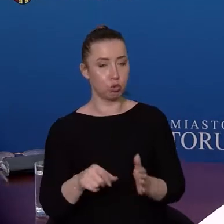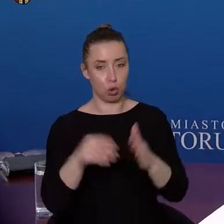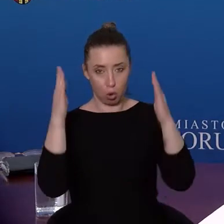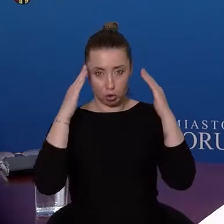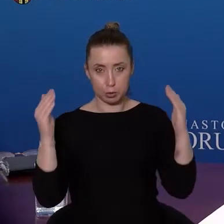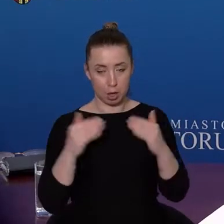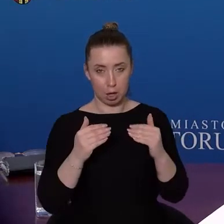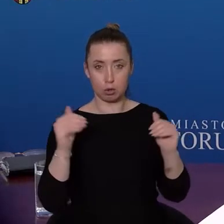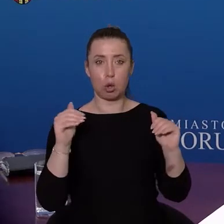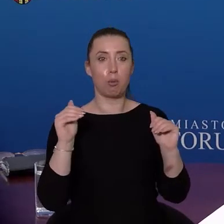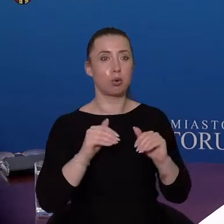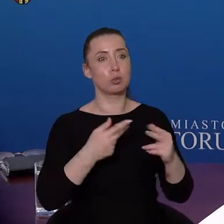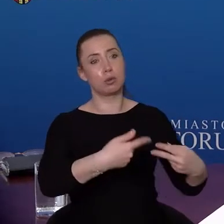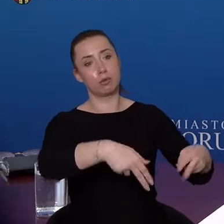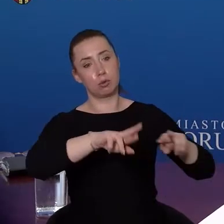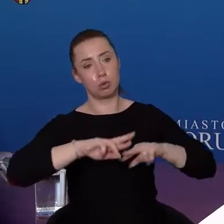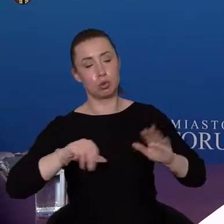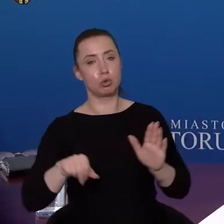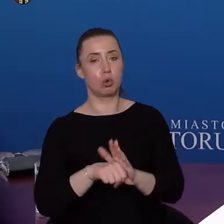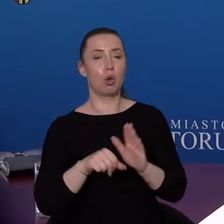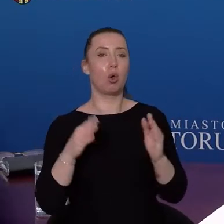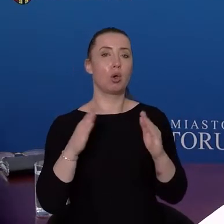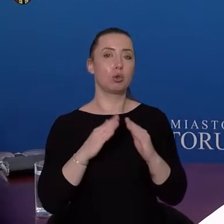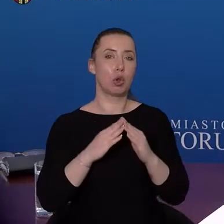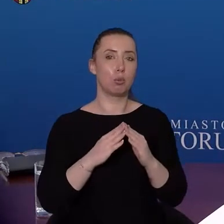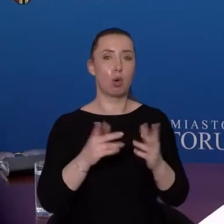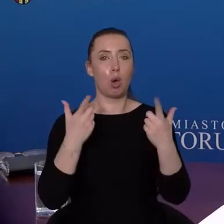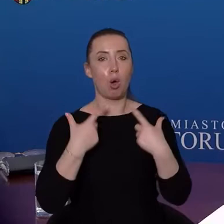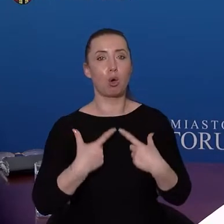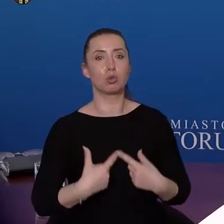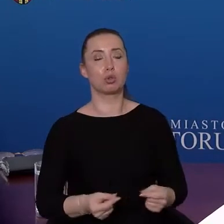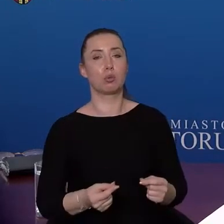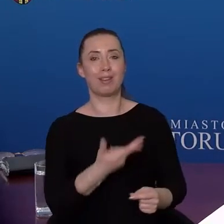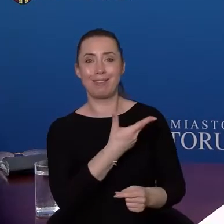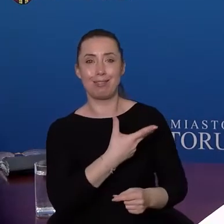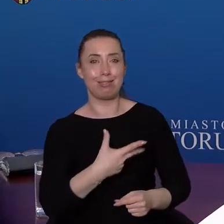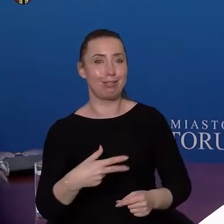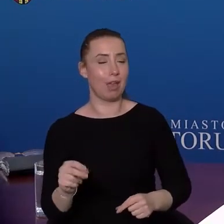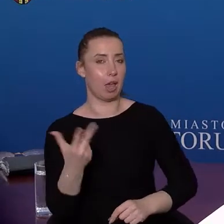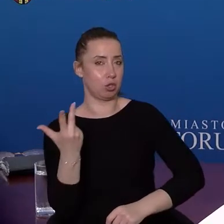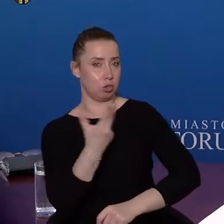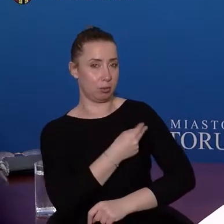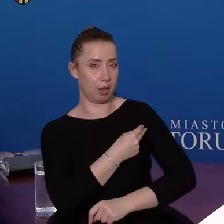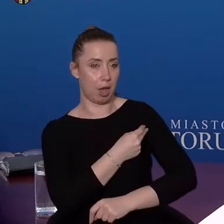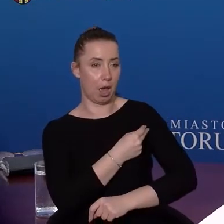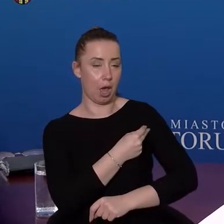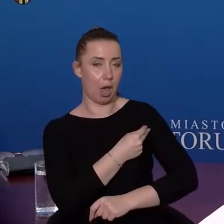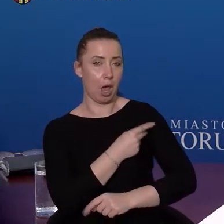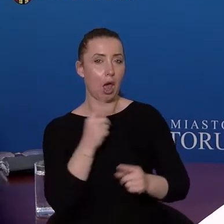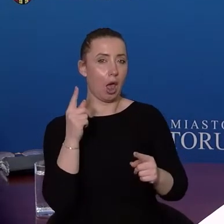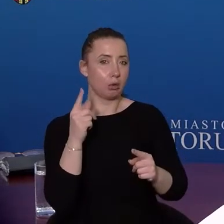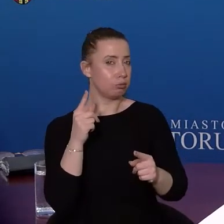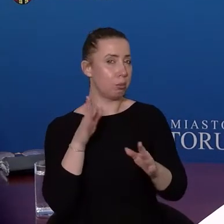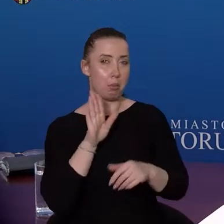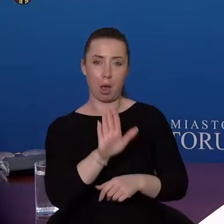dotyczy tylko osób zaszczepionych. Osoby zaszczepione ponoszą wielkie ryzyko narażenia siebie, a poprzez zarażenie